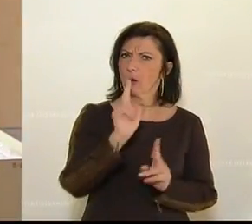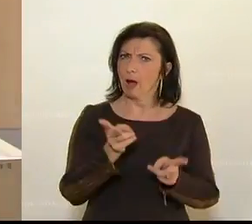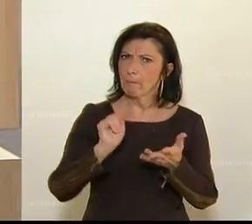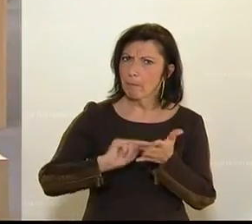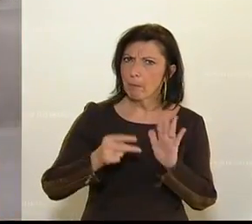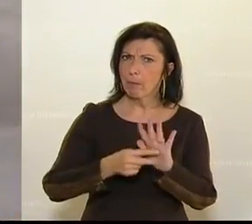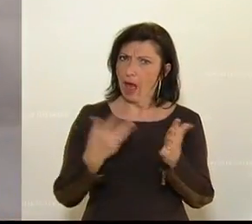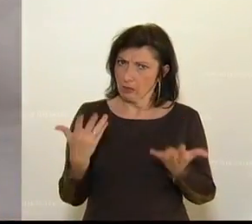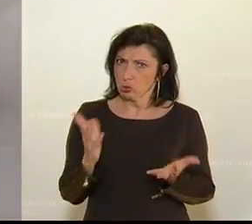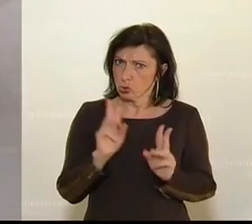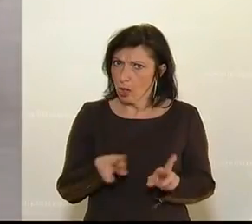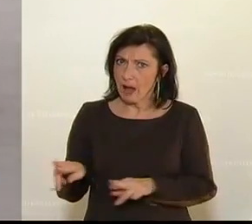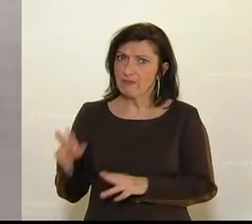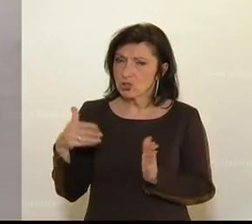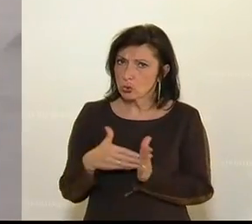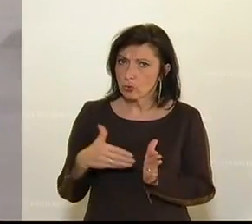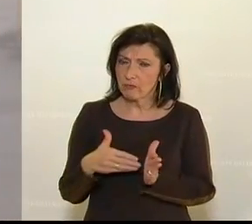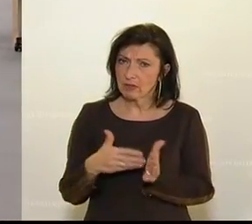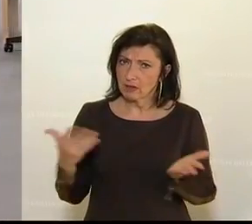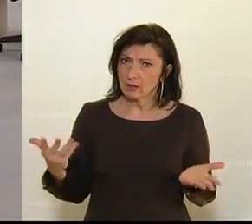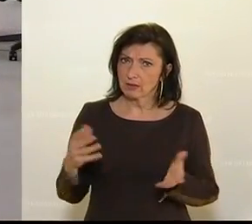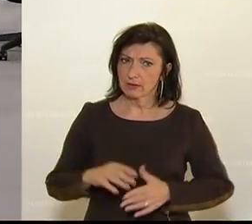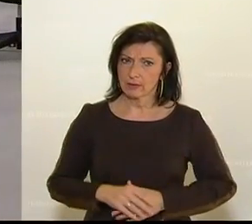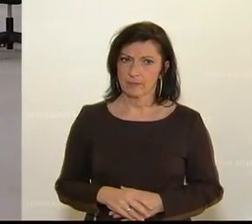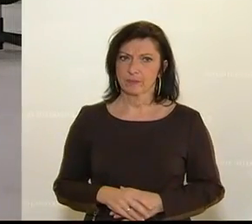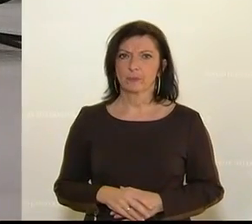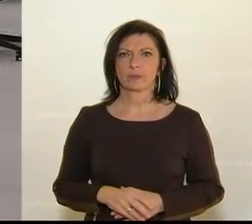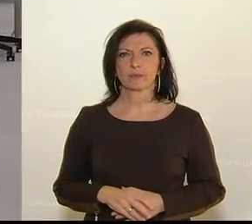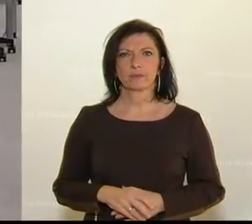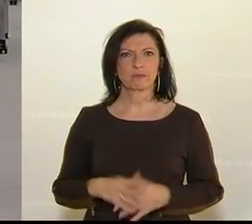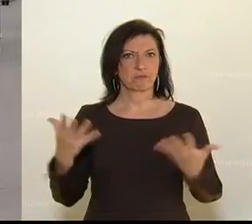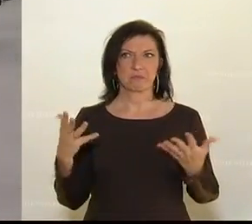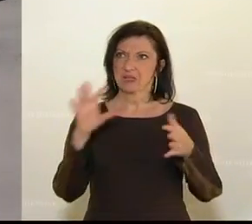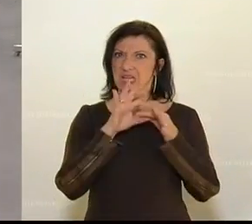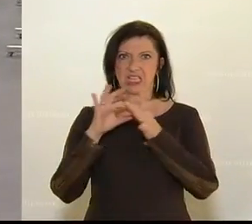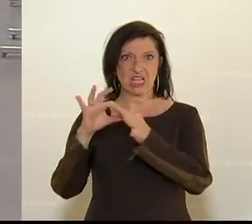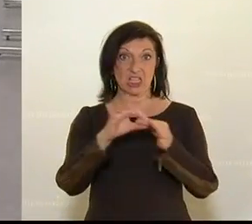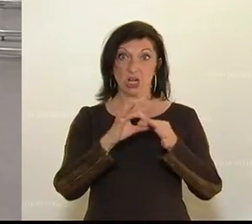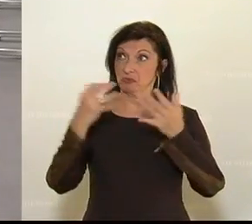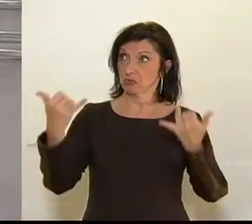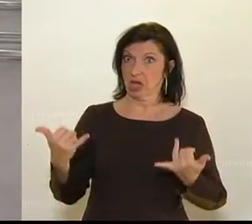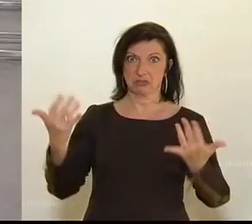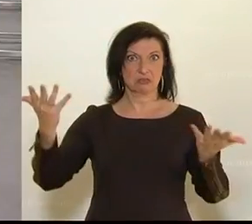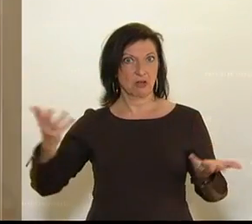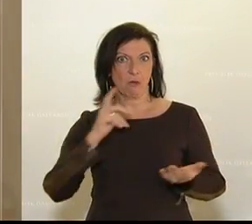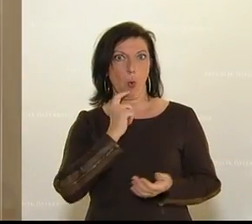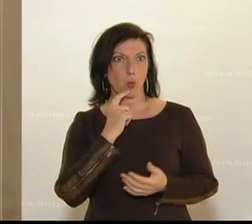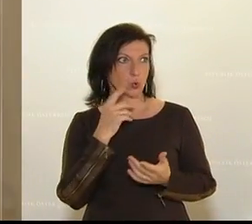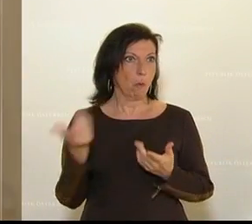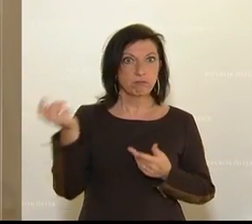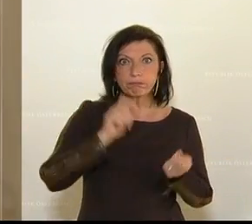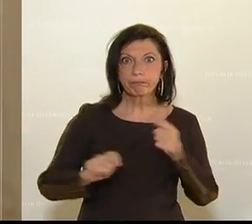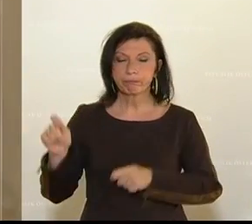wie das eigentlich erforderlich wäre, muss man sagen. In einer Konsumgesellschaft, der wir heute leben, denke ich, dass der VKI einfach